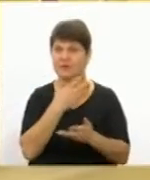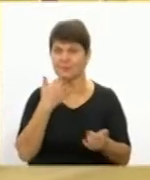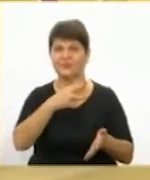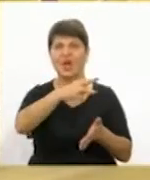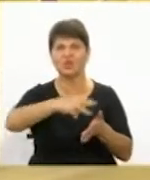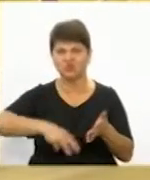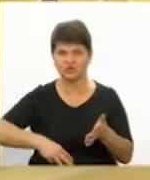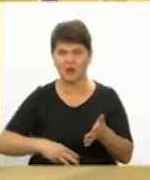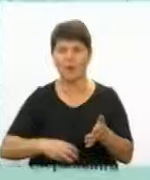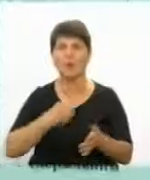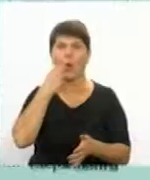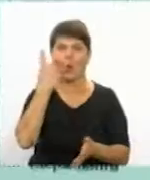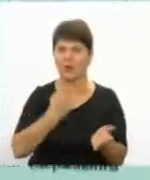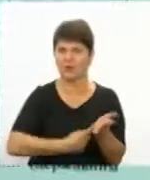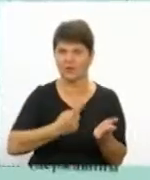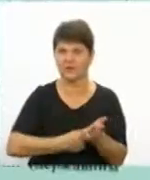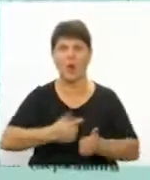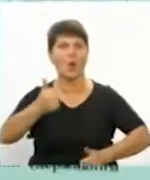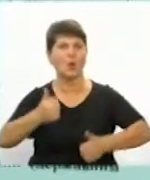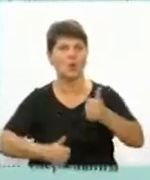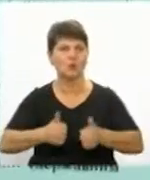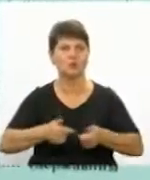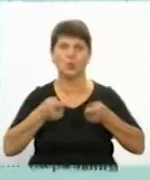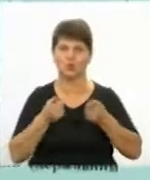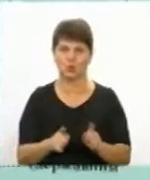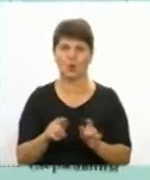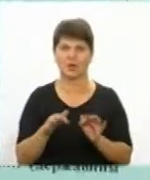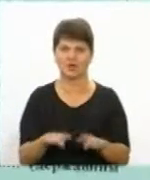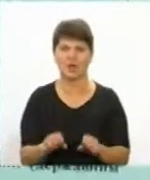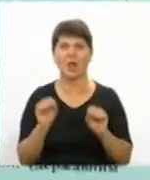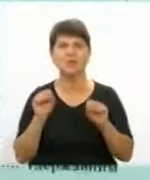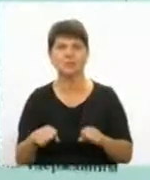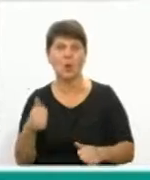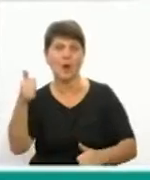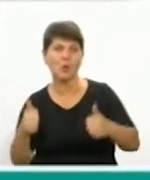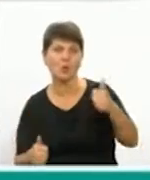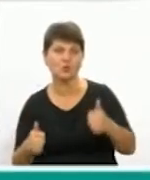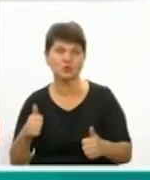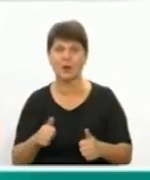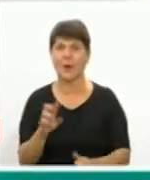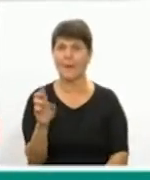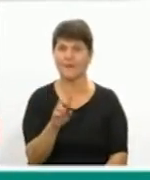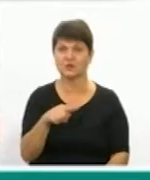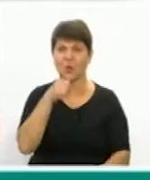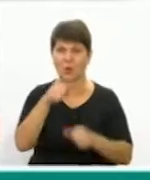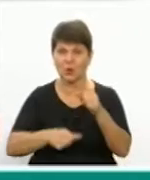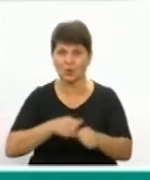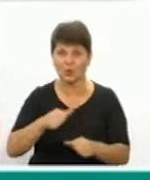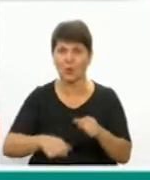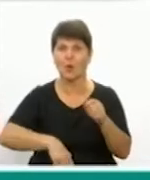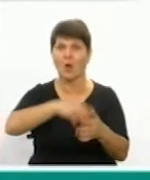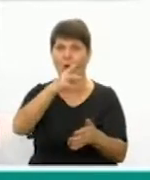колегія накладає, коли доводять антиконкурентні узгоджені дії – змову між учасниками. У березні цього року за таке порушення була